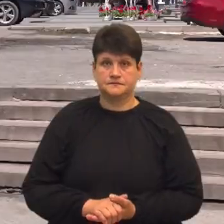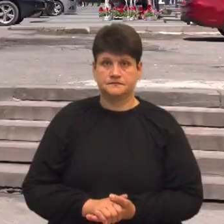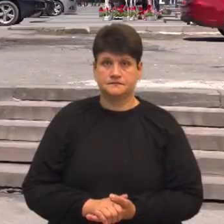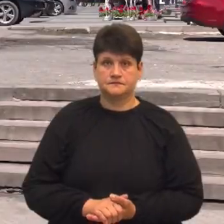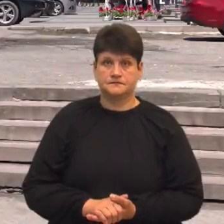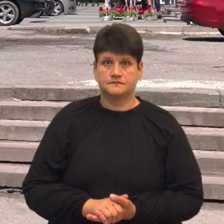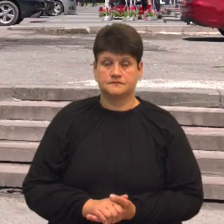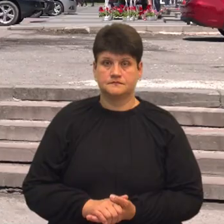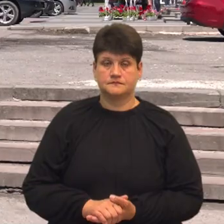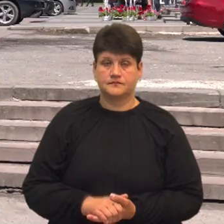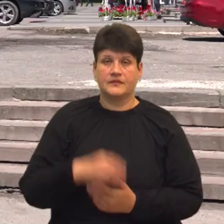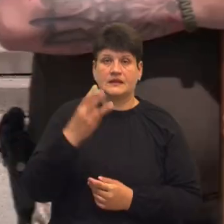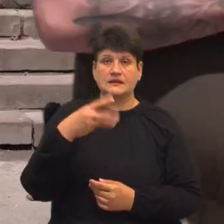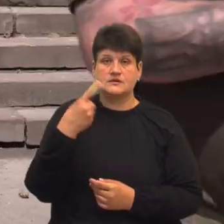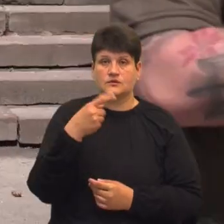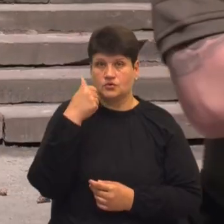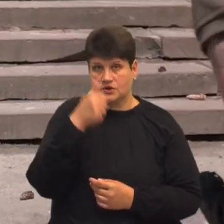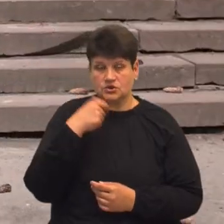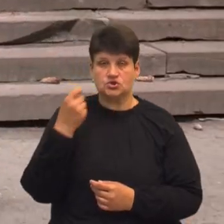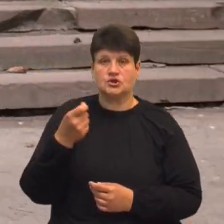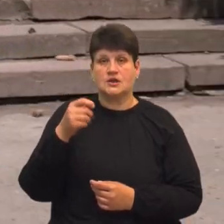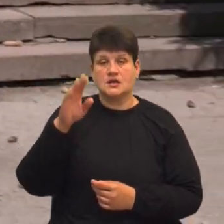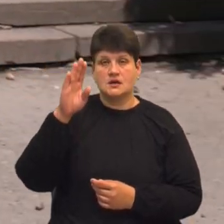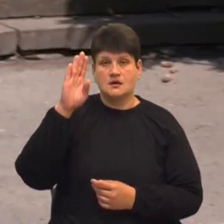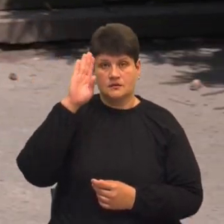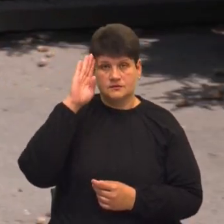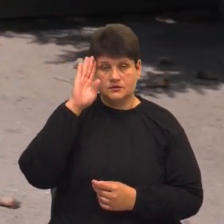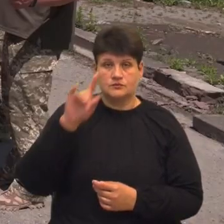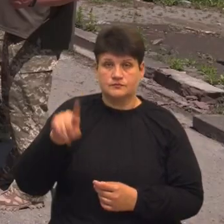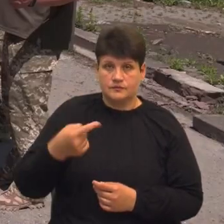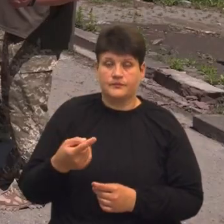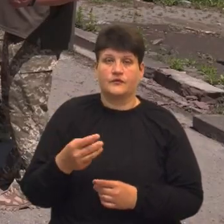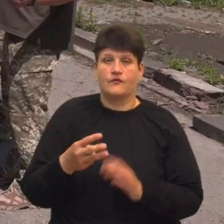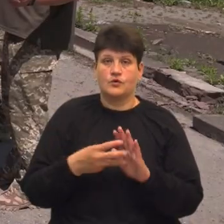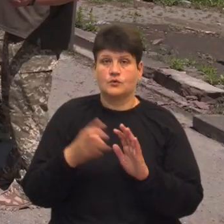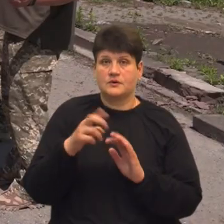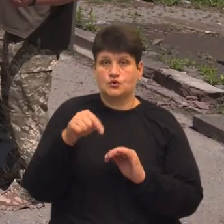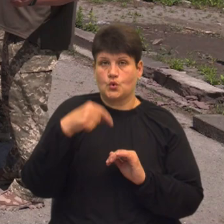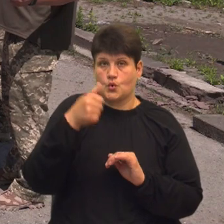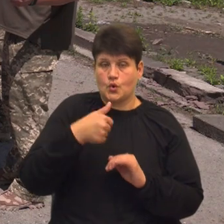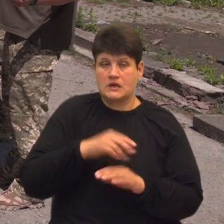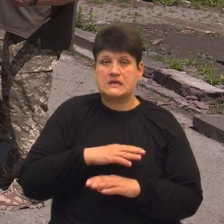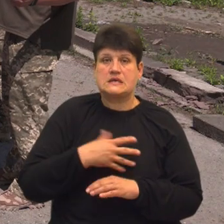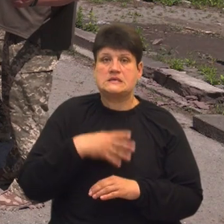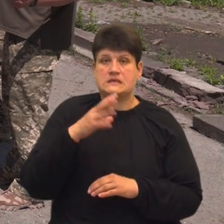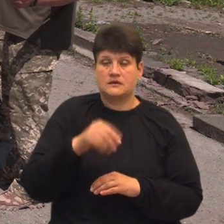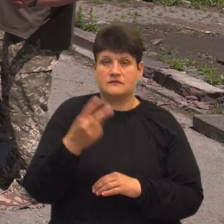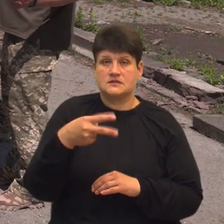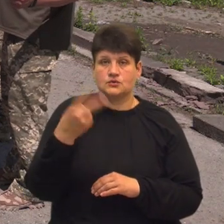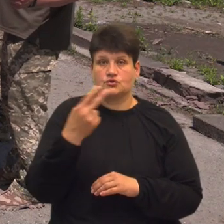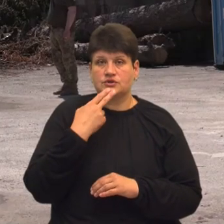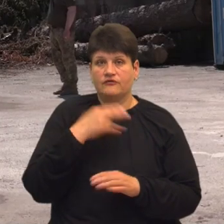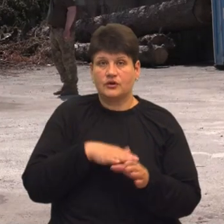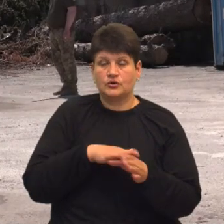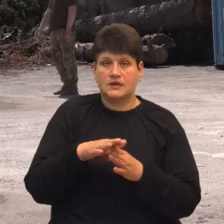31-річний боєць був мобілізований 8 березня цього року. Загинув він 22 червня під час виконання